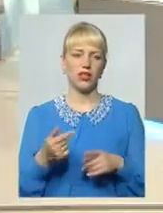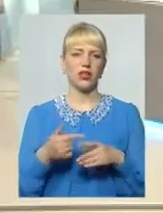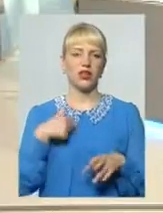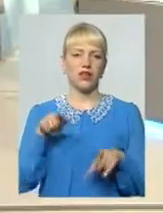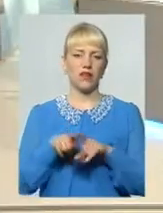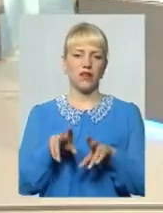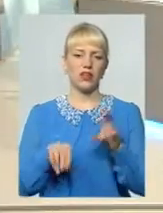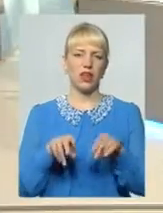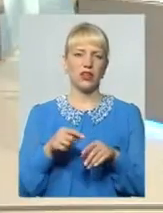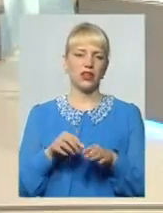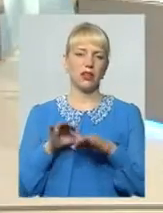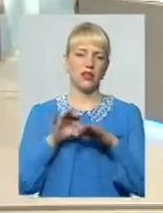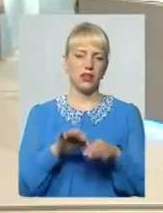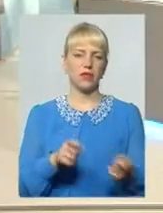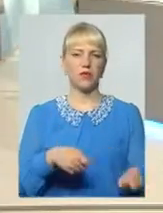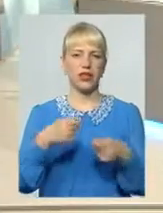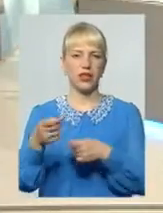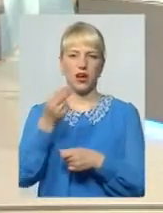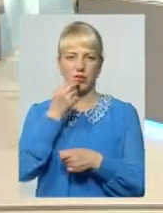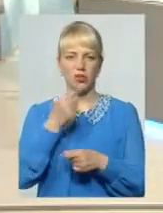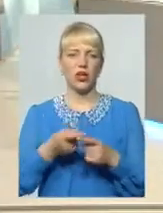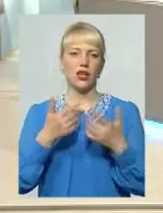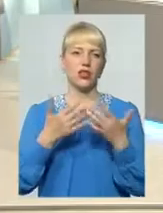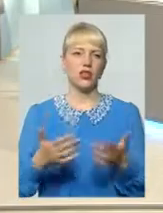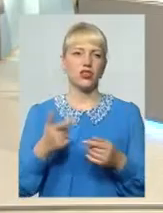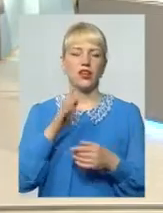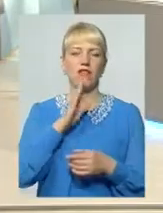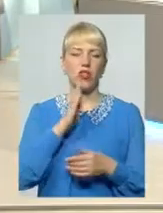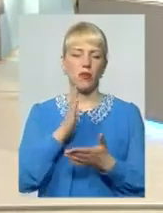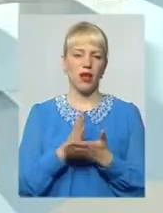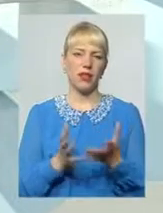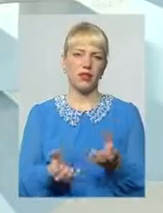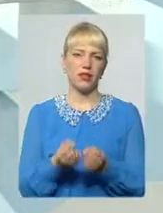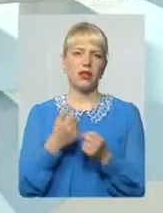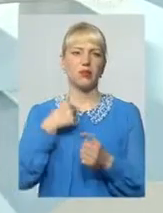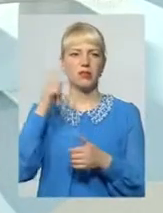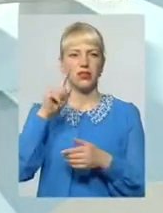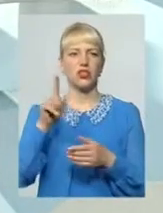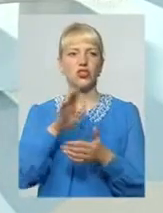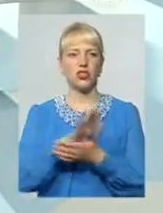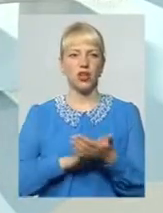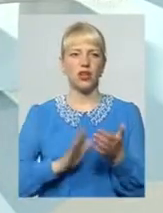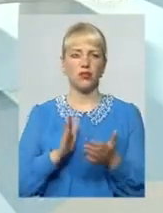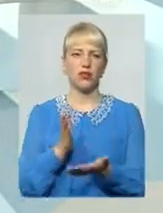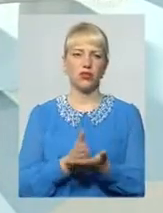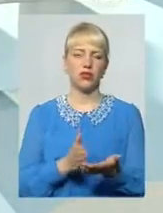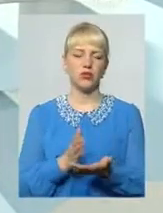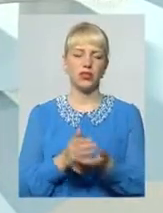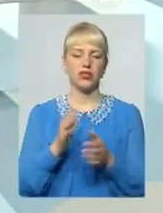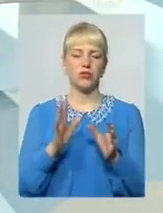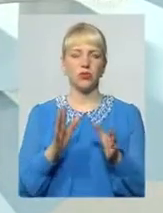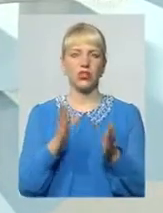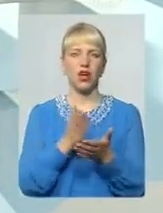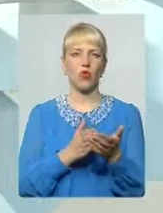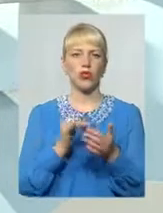той пологовий піти, занести передачі І вона мала підтримку Ми знали, що далі Що вона розміститься Вже буде знаходитися з дитинкою в